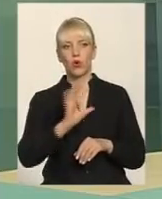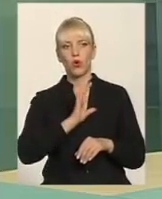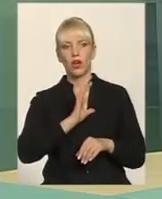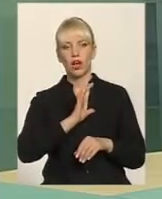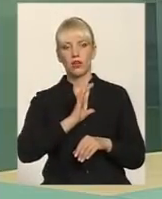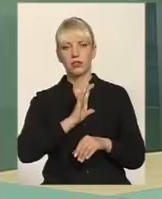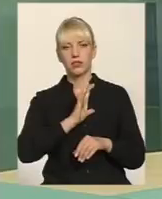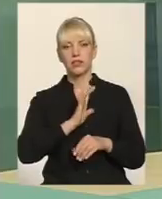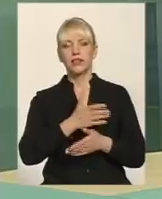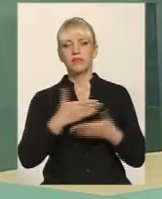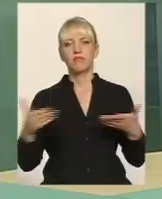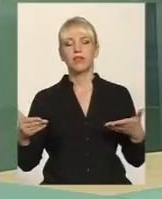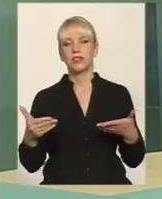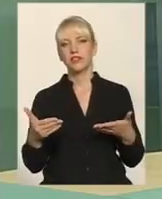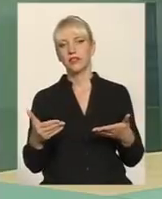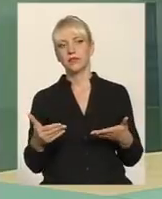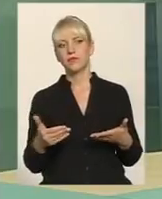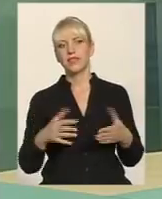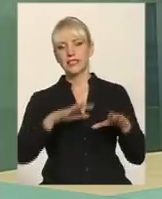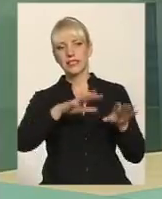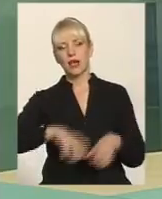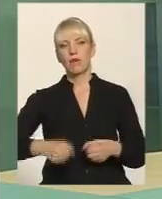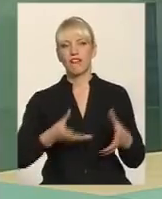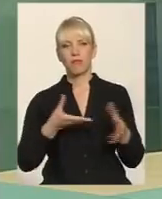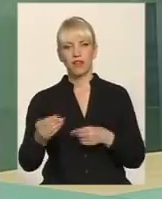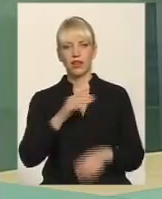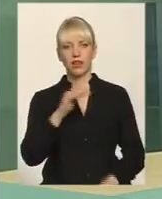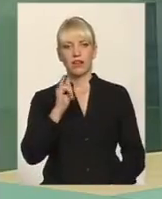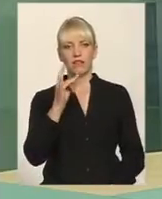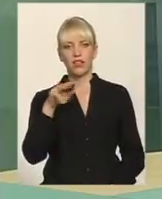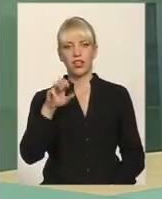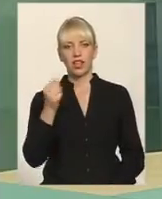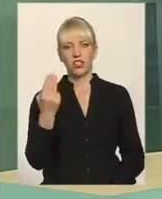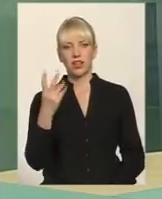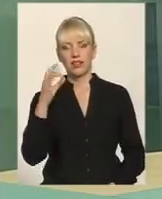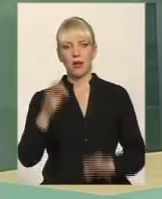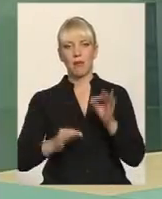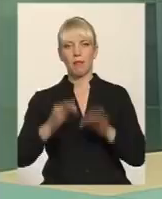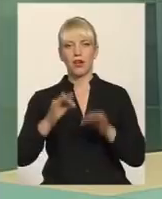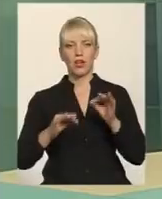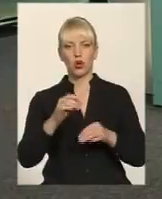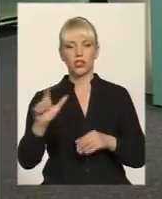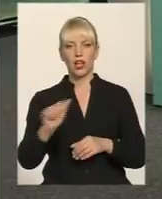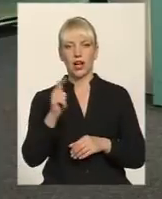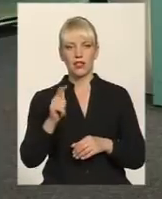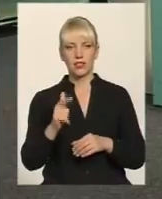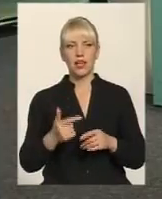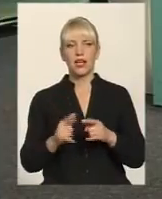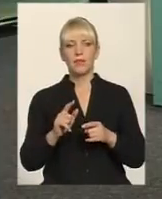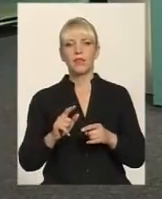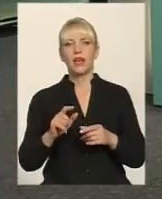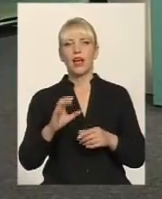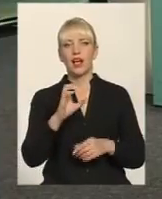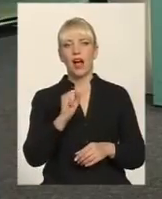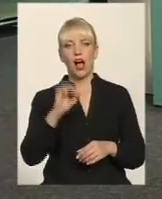забрали з впливу Фірташа на природний газ. Це наше скликання придянуло такий закон. Законом про акціонерне